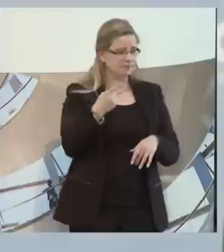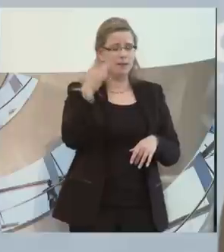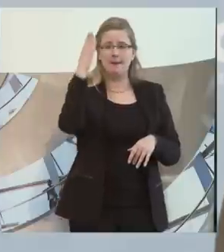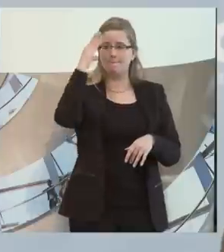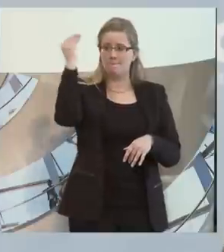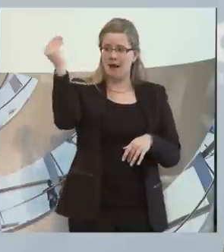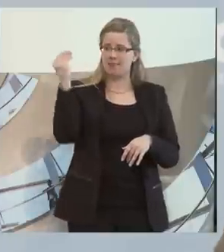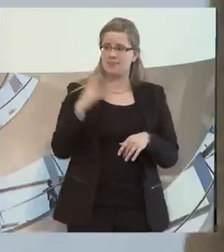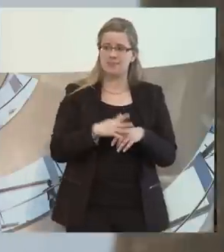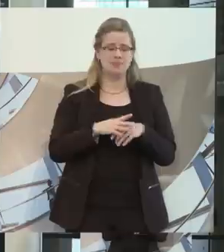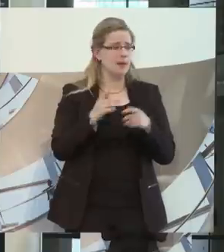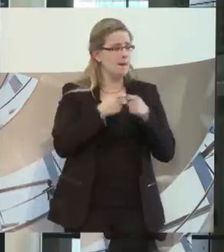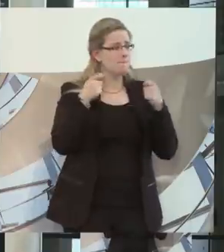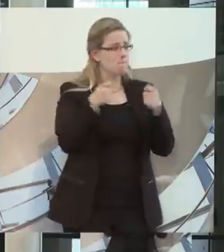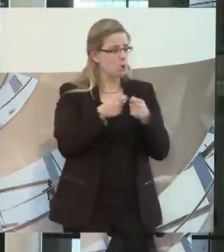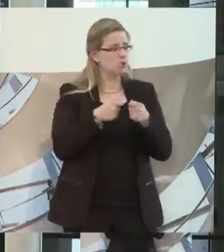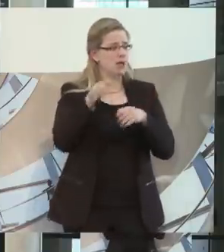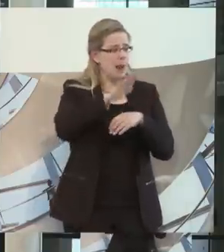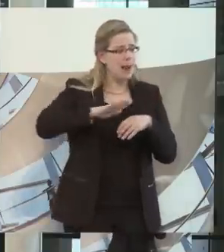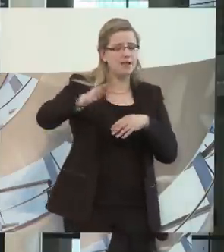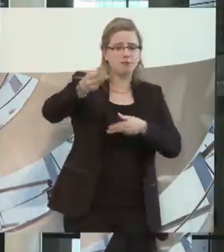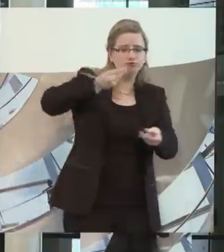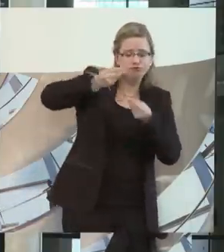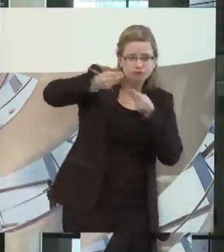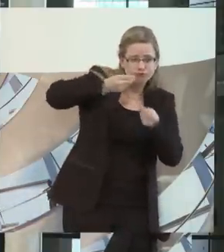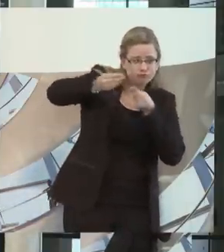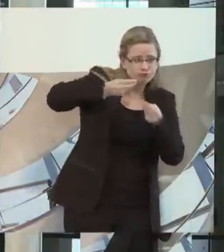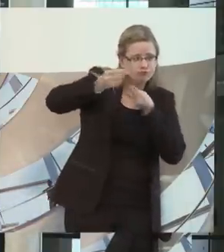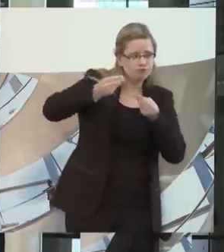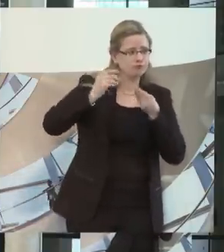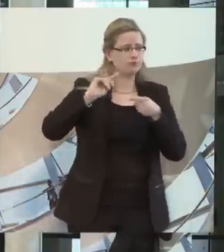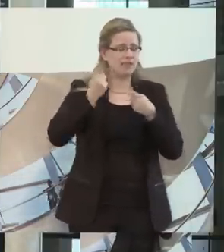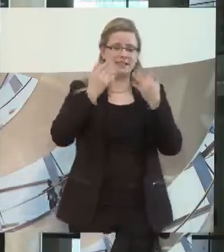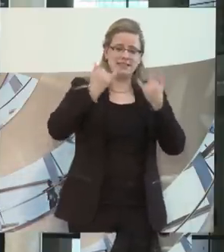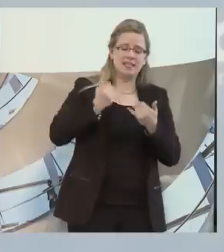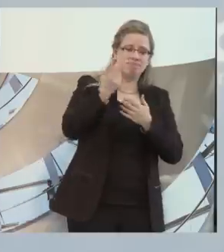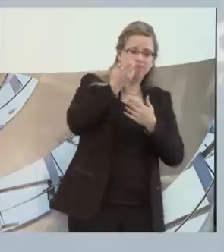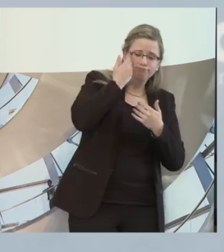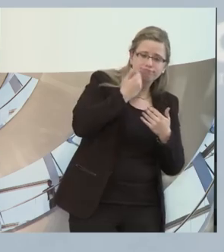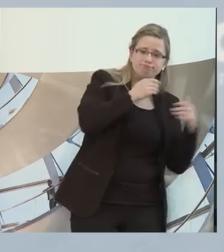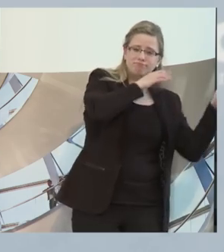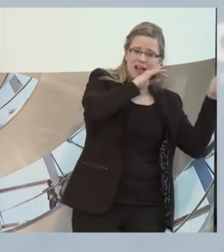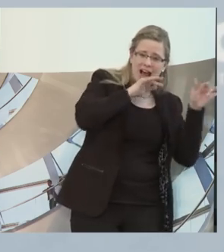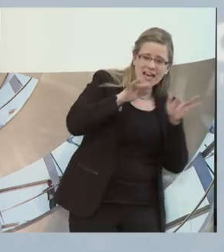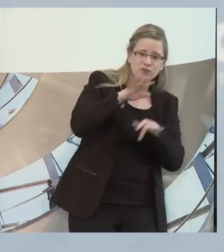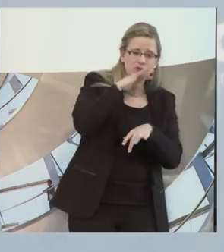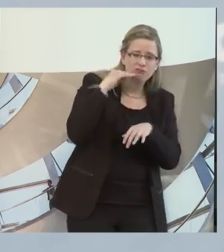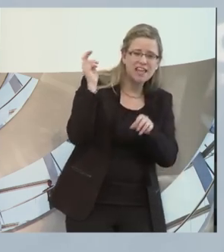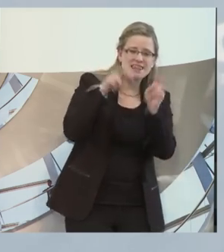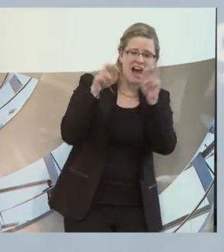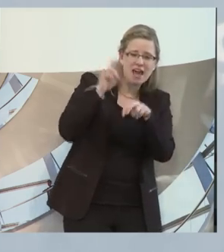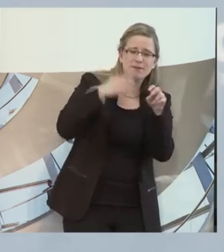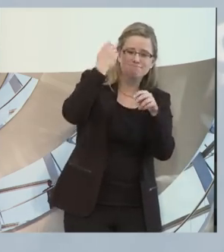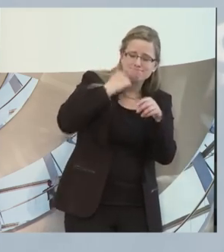Bund mit den Ländern verhandelt und der sozusagen die Länder überzeugen muss, dass sie möglichst viel Teilhabe zulassen, Peter Altmaier.